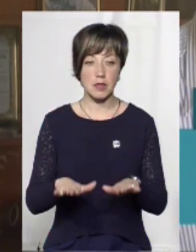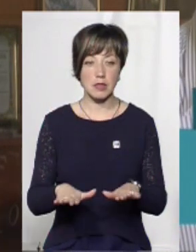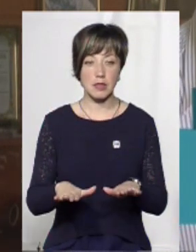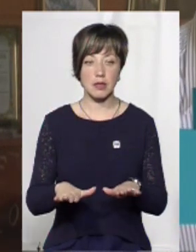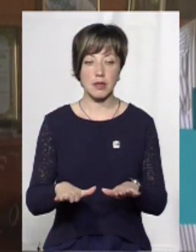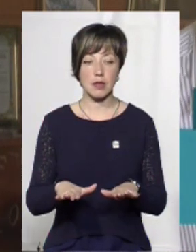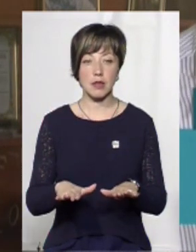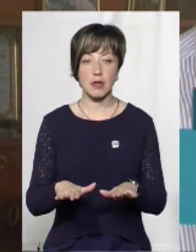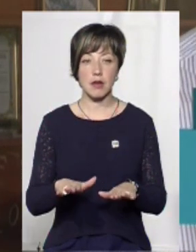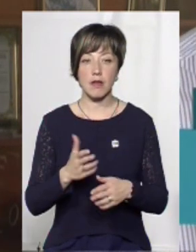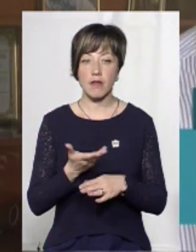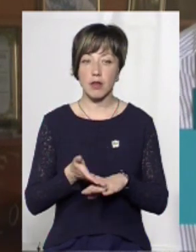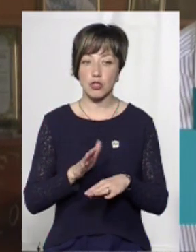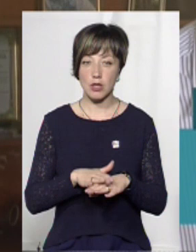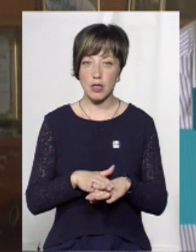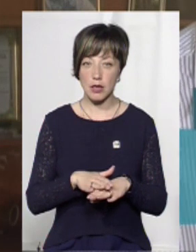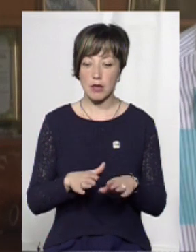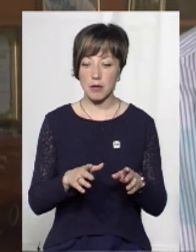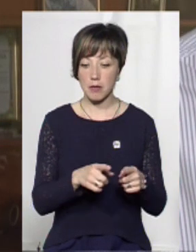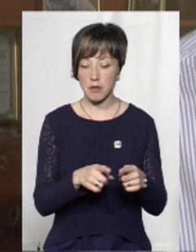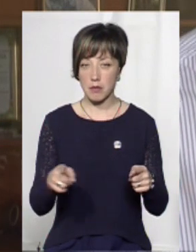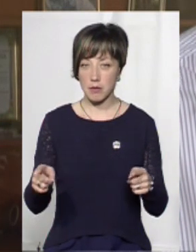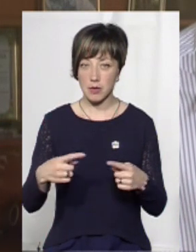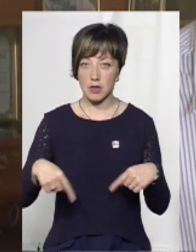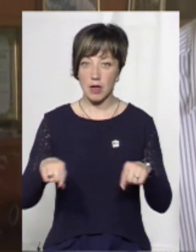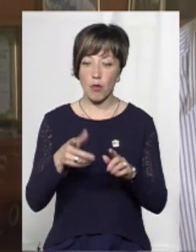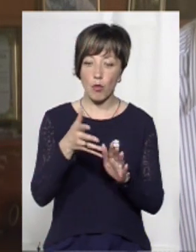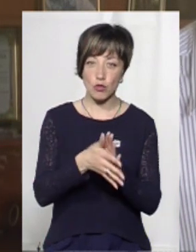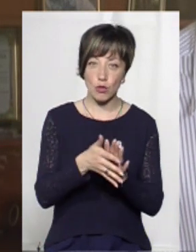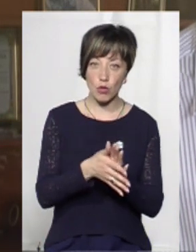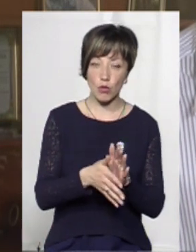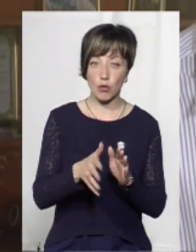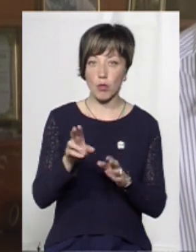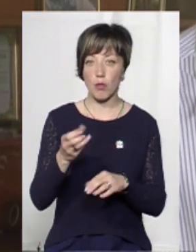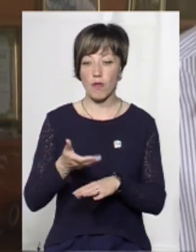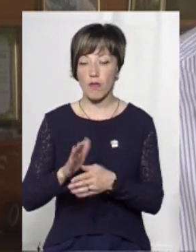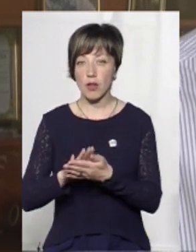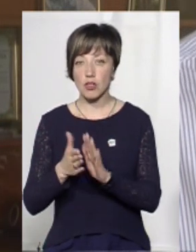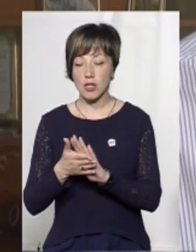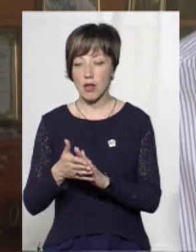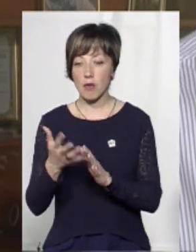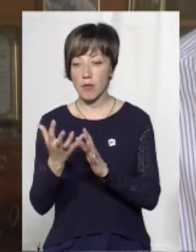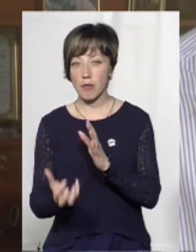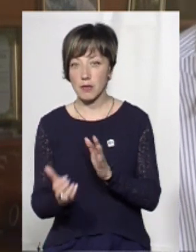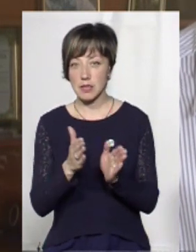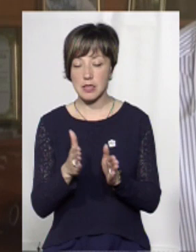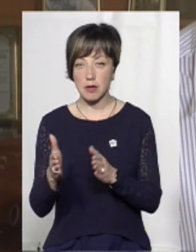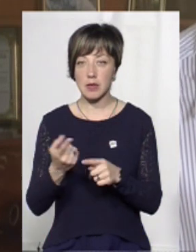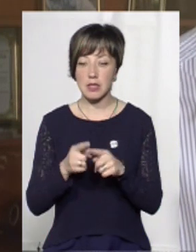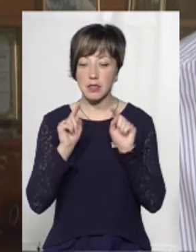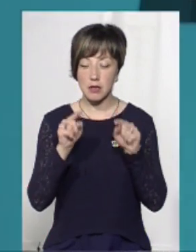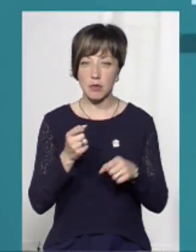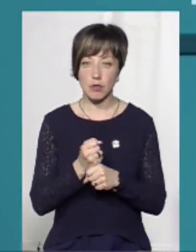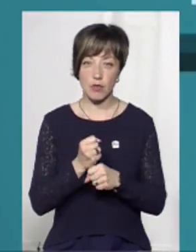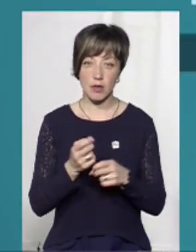тобто критичні ділянки по якомусь поверхневому стоку, критичні ділянки по водовідлиним системам, і над цим треба